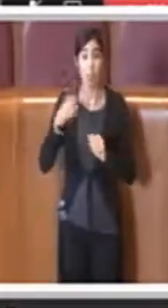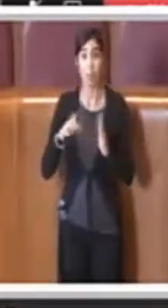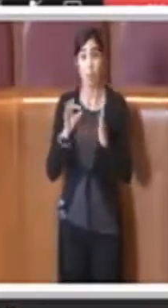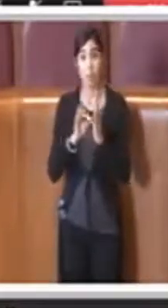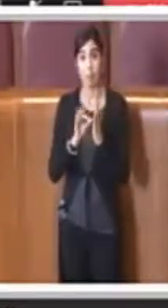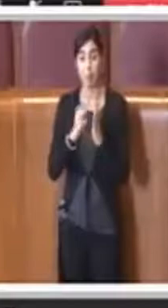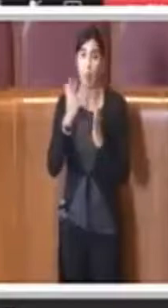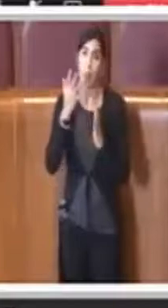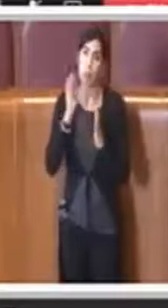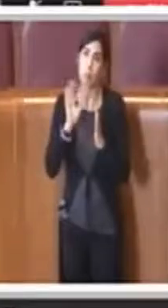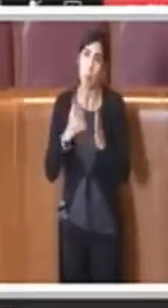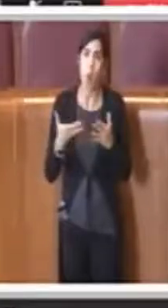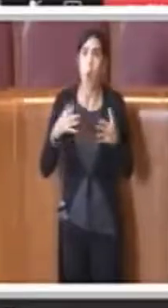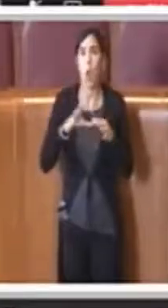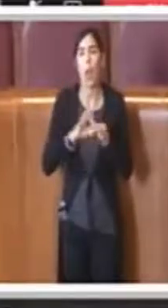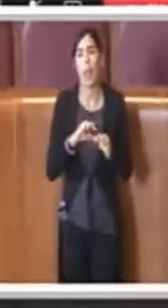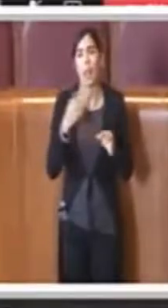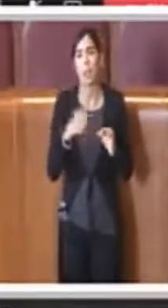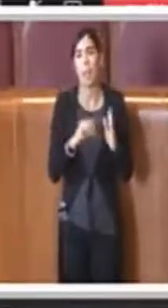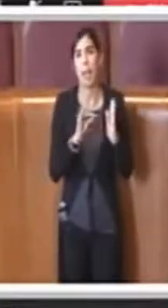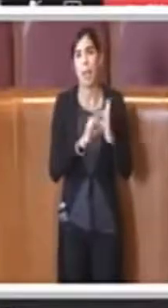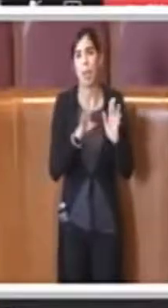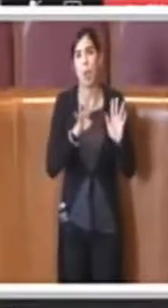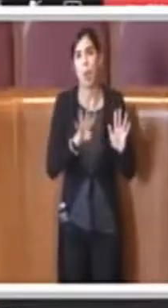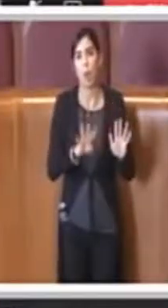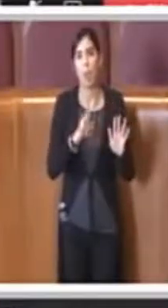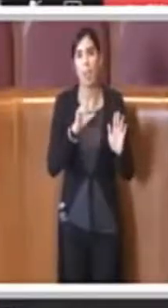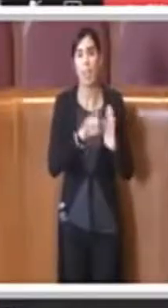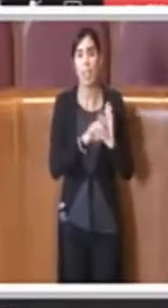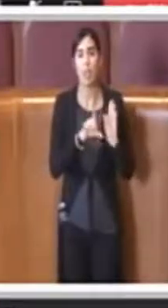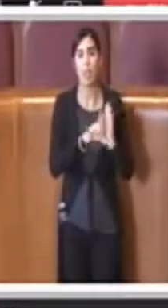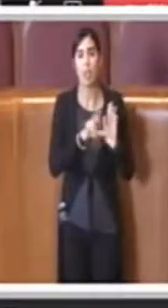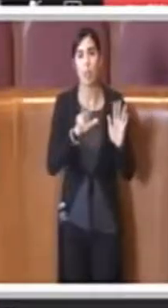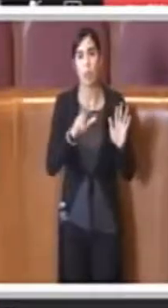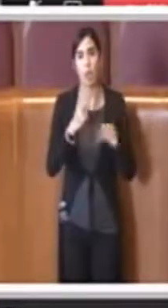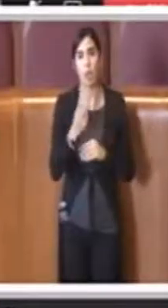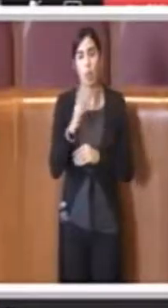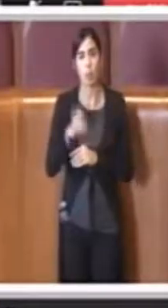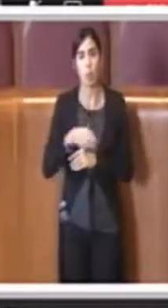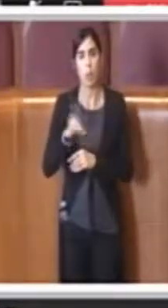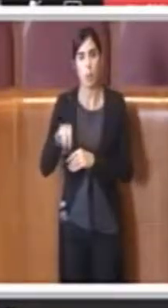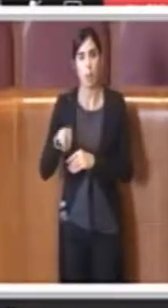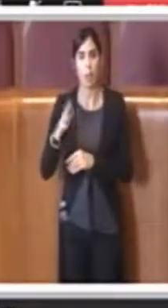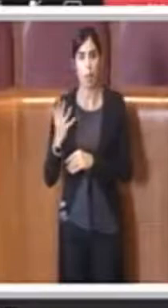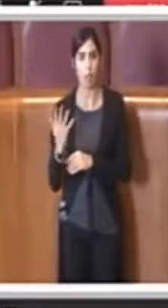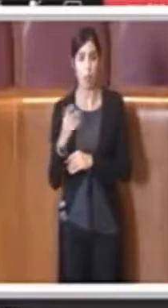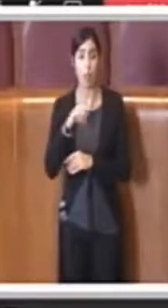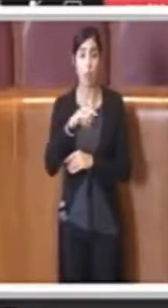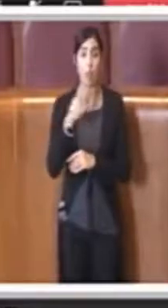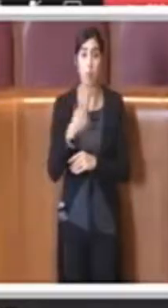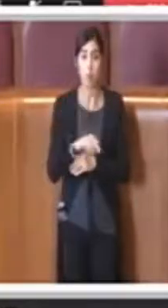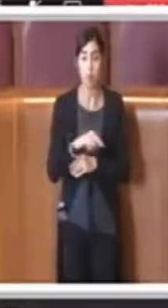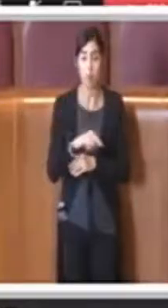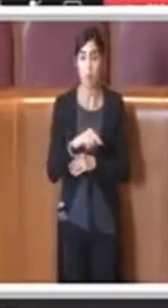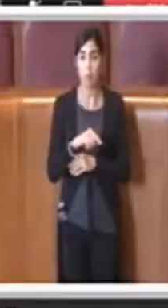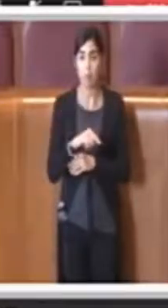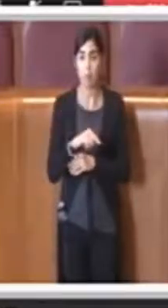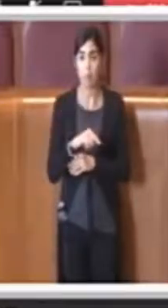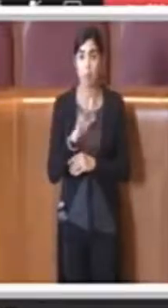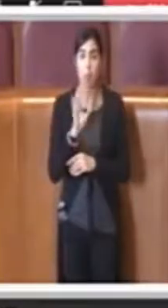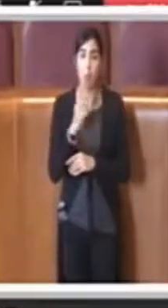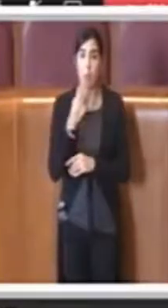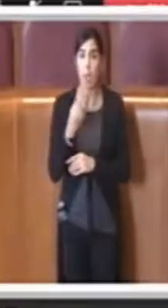razio appunto di questo articolo 9 del decreto legislativo 82 del 2005, che in un certo senso il fatto che lo